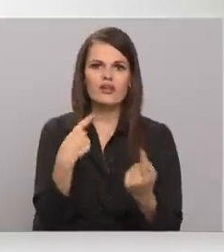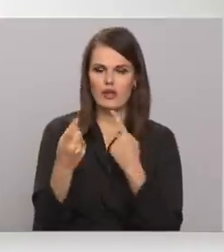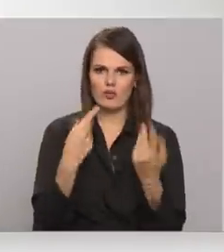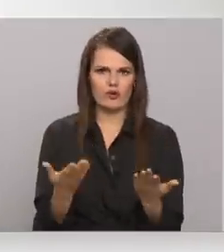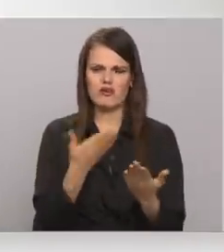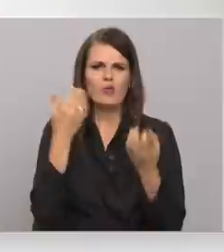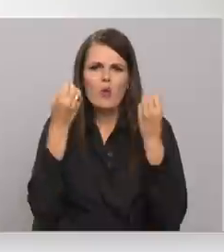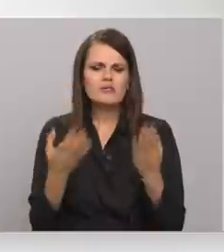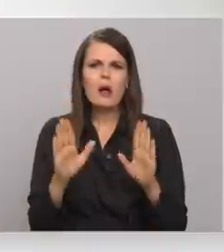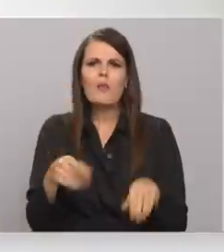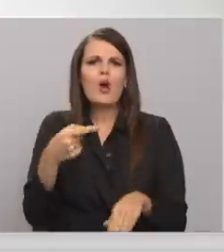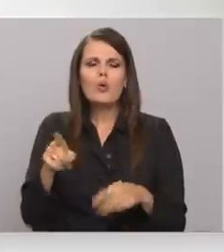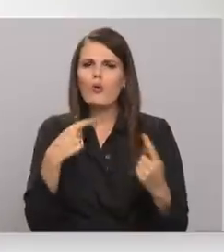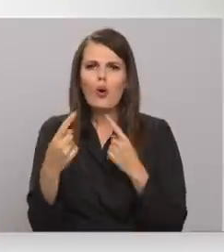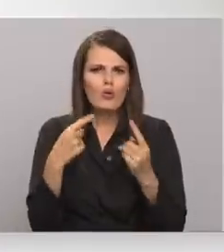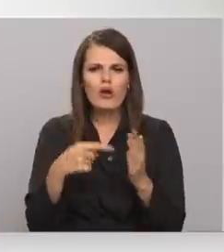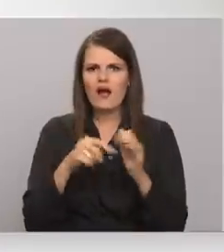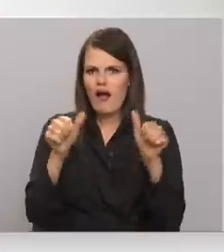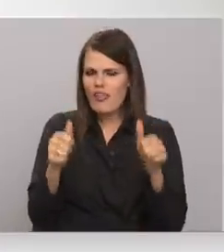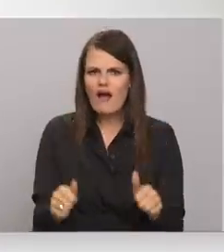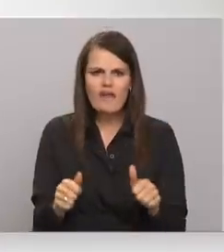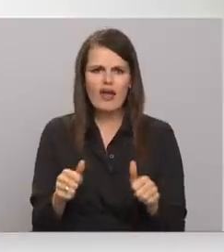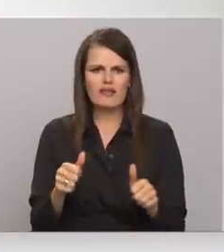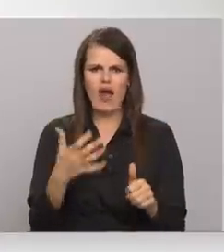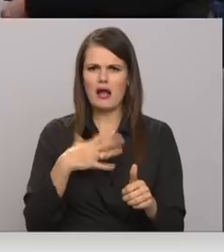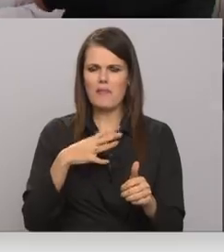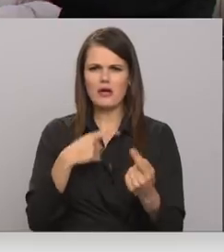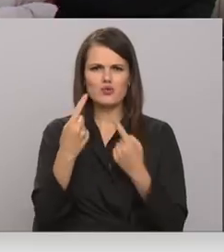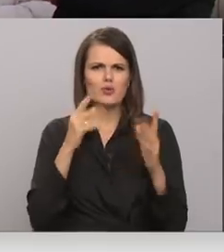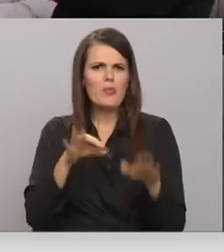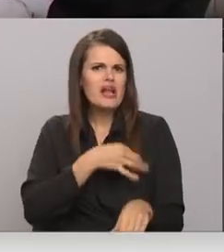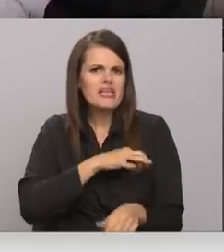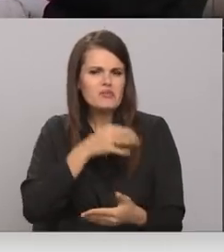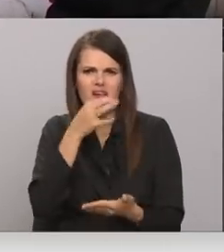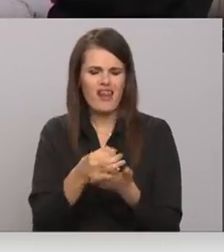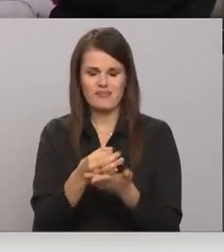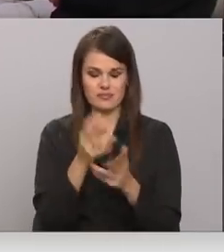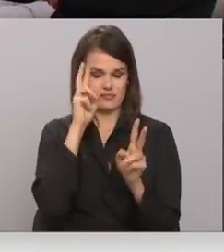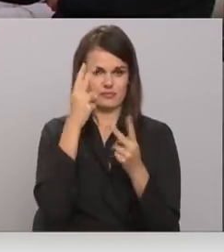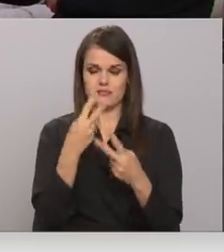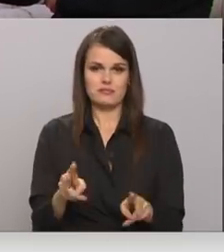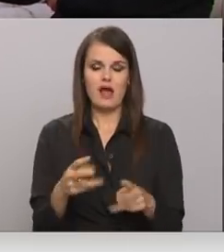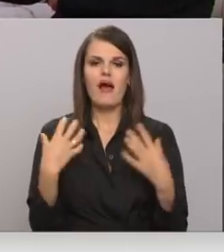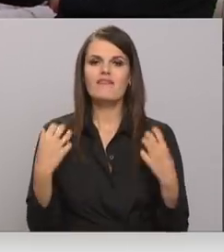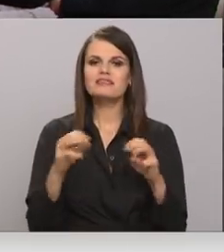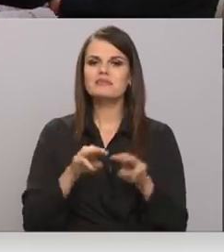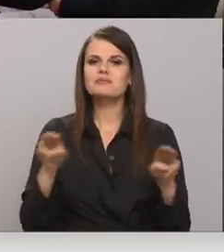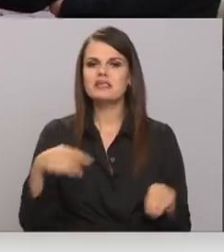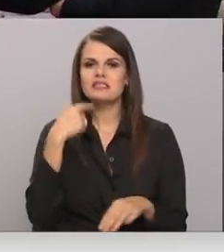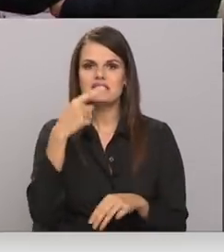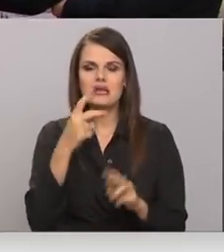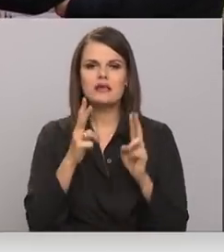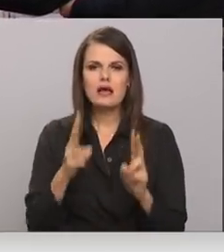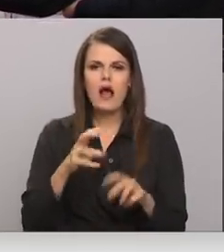ko ir runa, kādā veidā, kāpēc tiek piesaukta krimināla atbildībā. Vēslības ministrs atbild, ka mediķu mobilizācija būtu